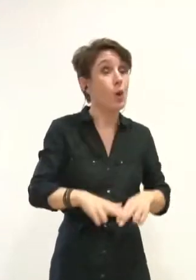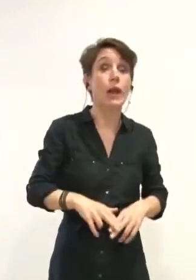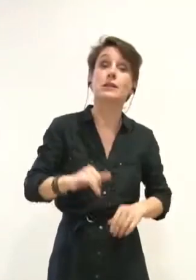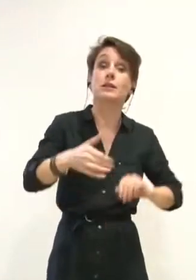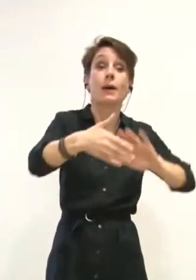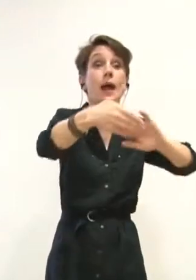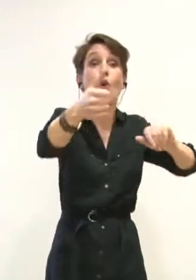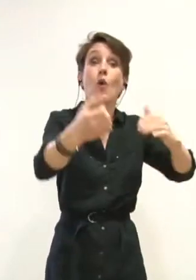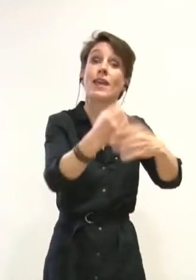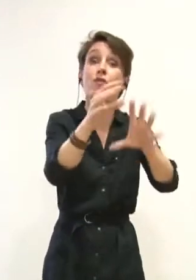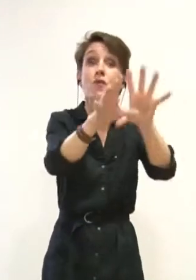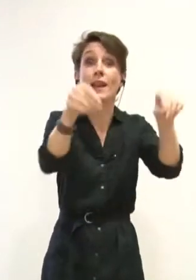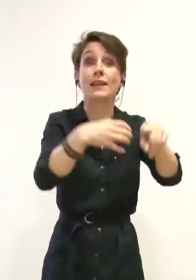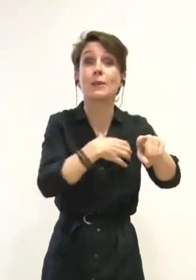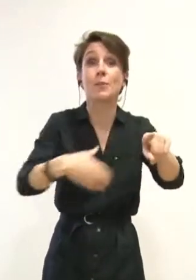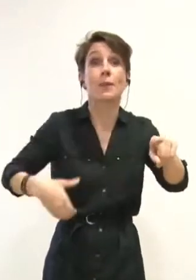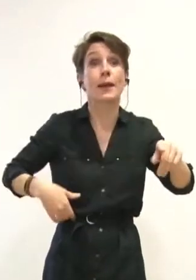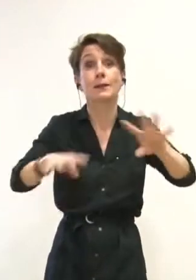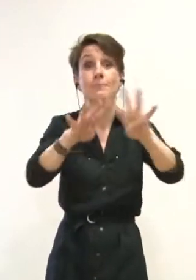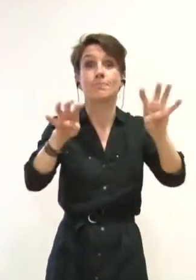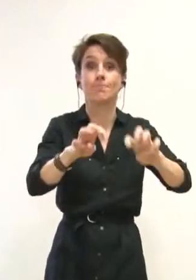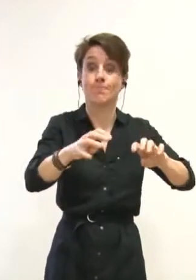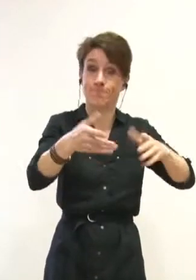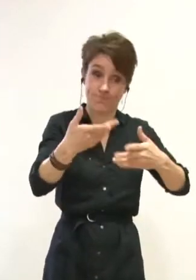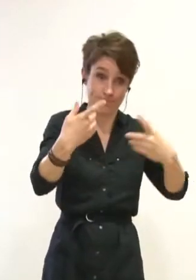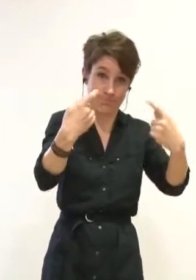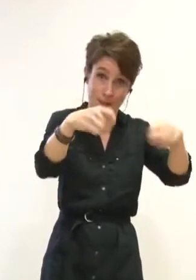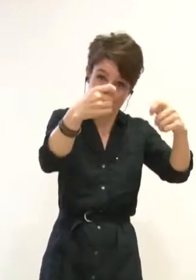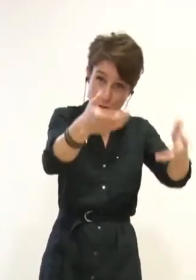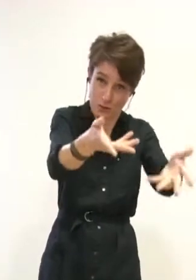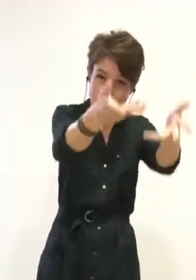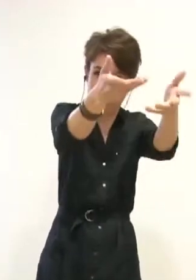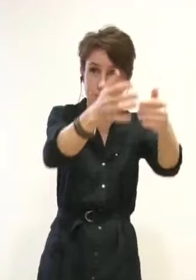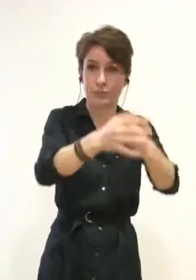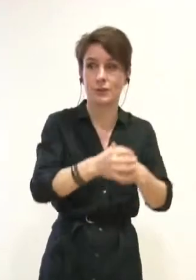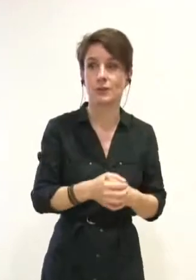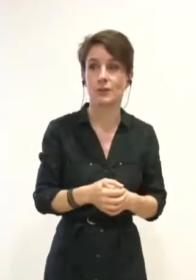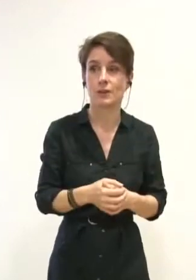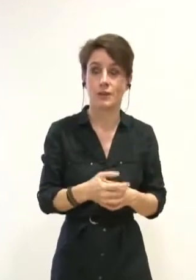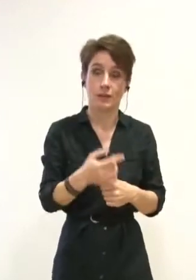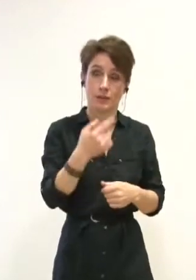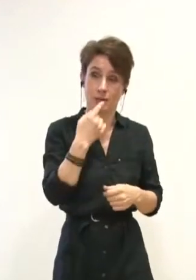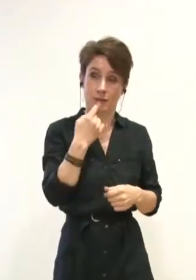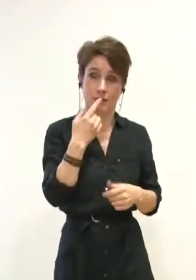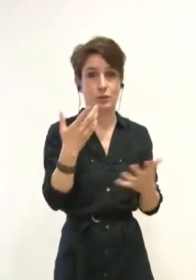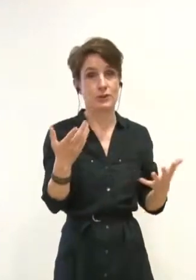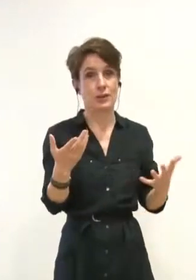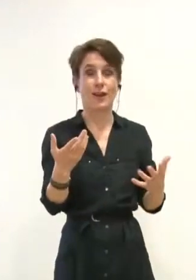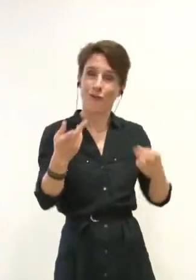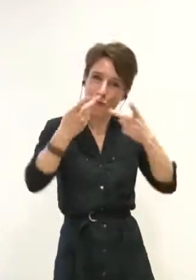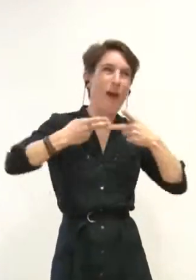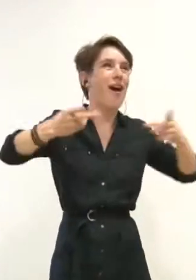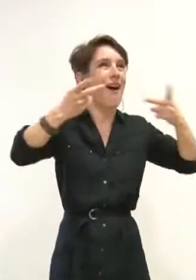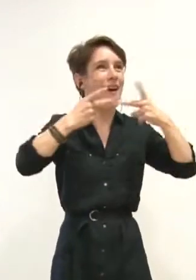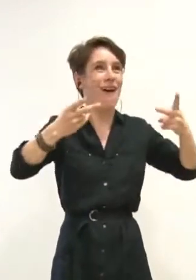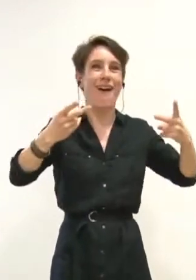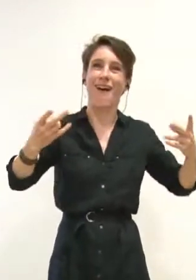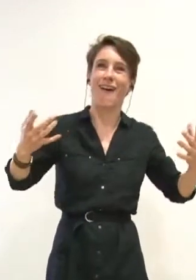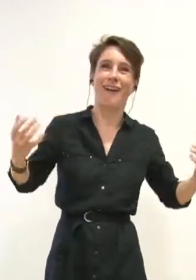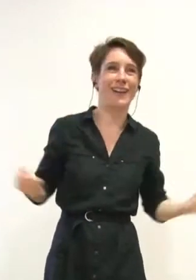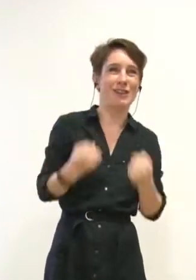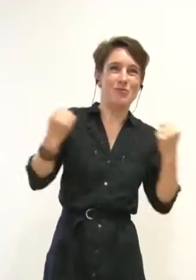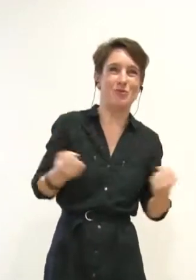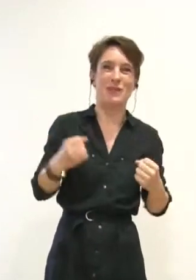près de 30 millions d'euros et ce, jusqu'en 2024. Vitesse et précipitation pour effet d'annonce ne font pas bon